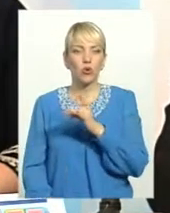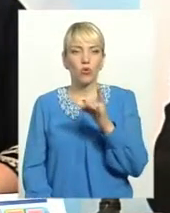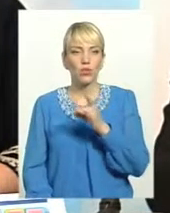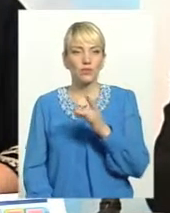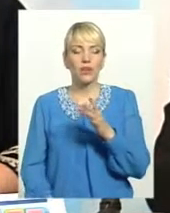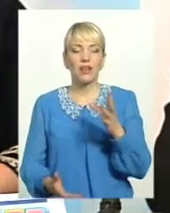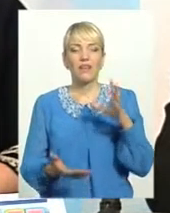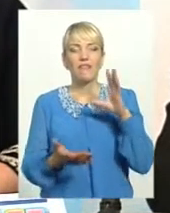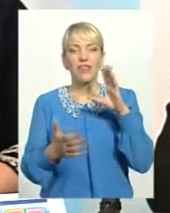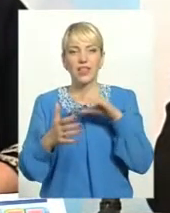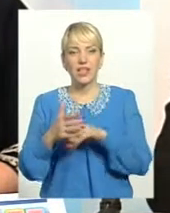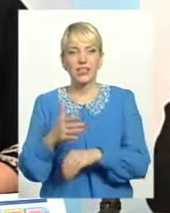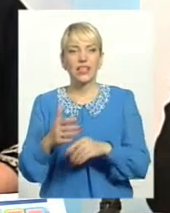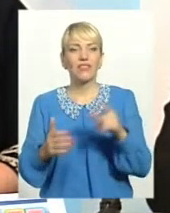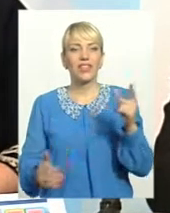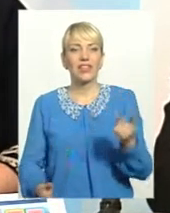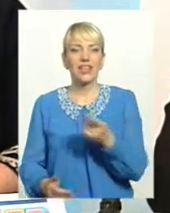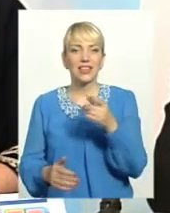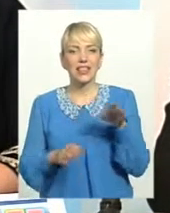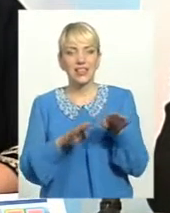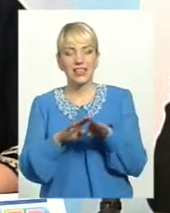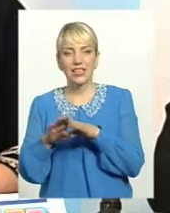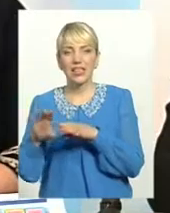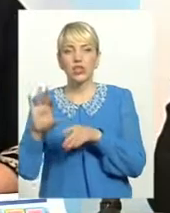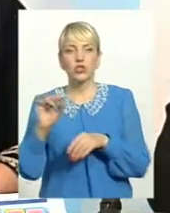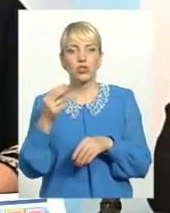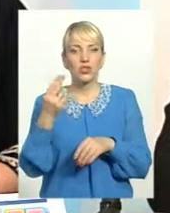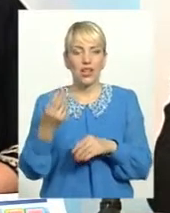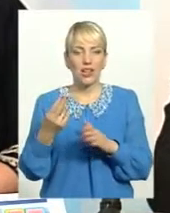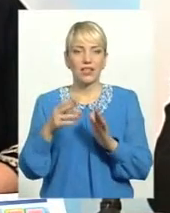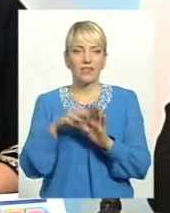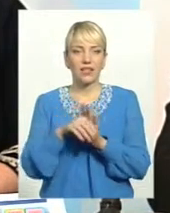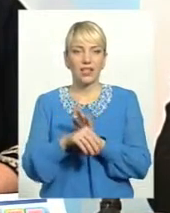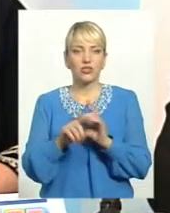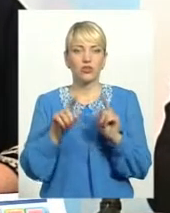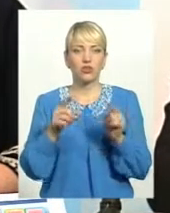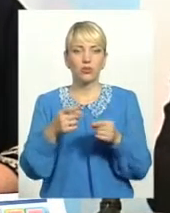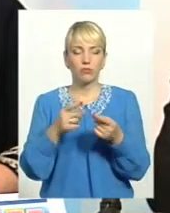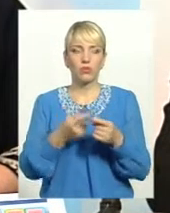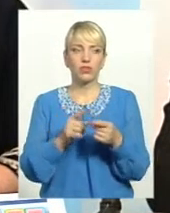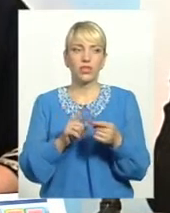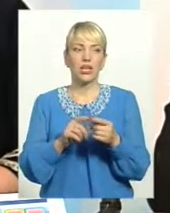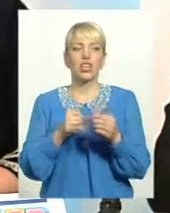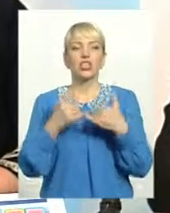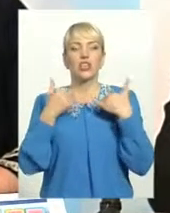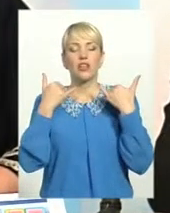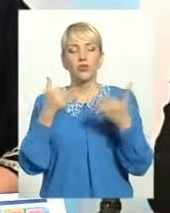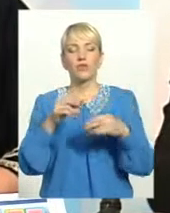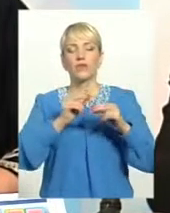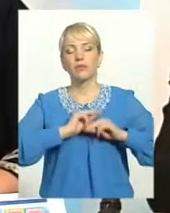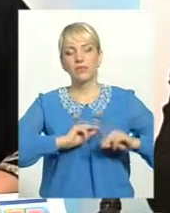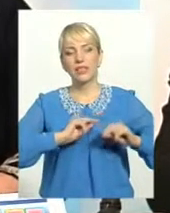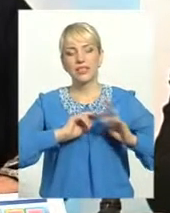соціального внеску. Тому прохання все-таки, шановні наші фермери, працівники сільськогосподарства,